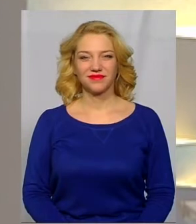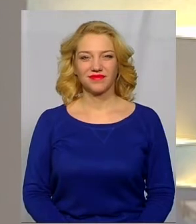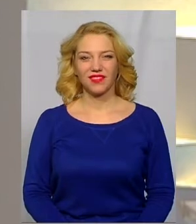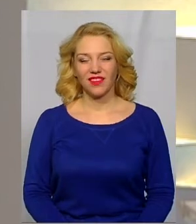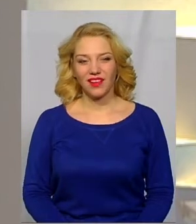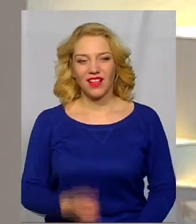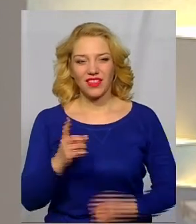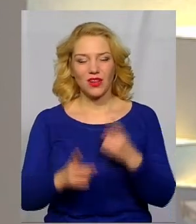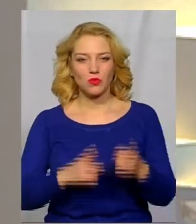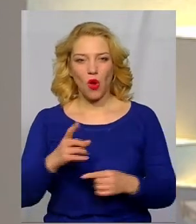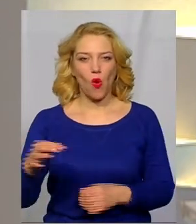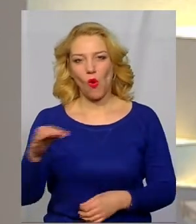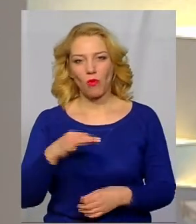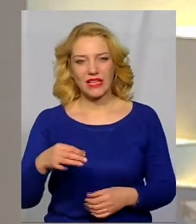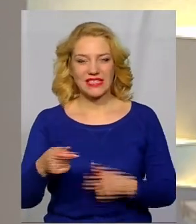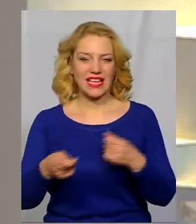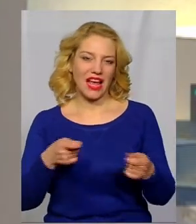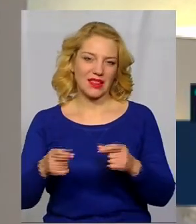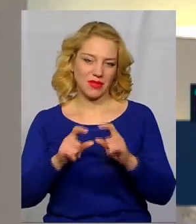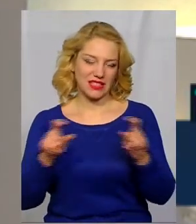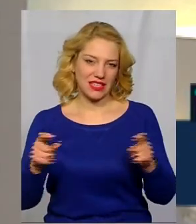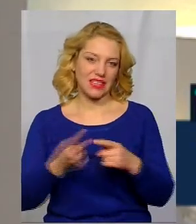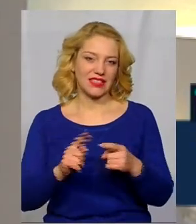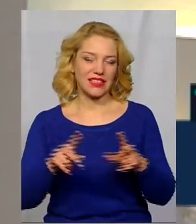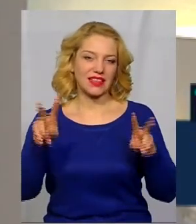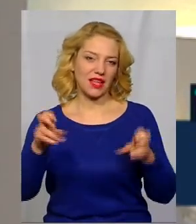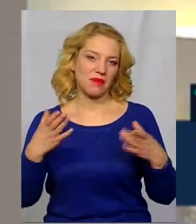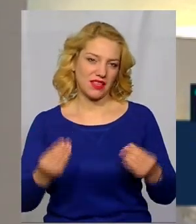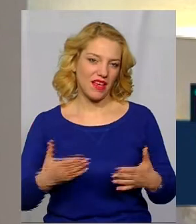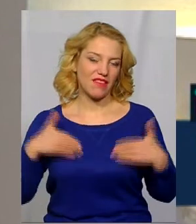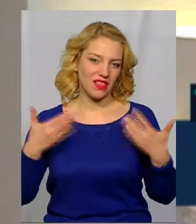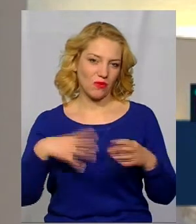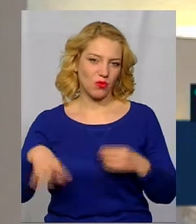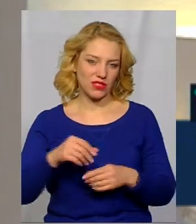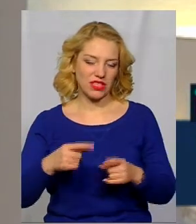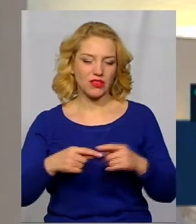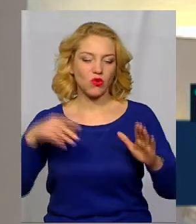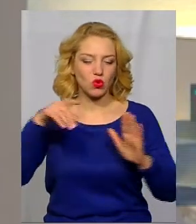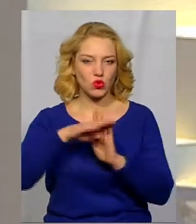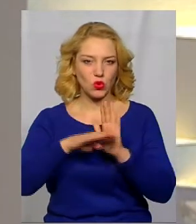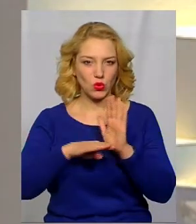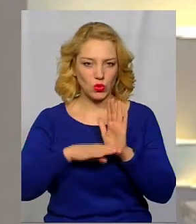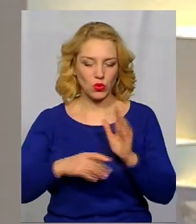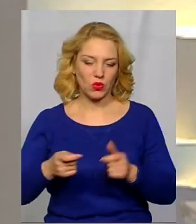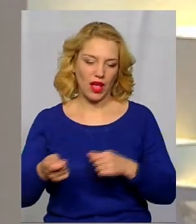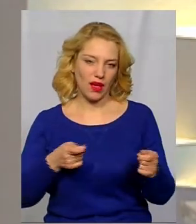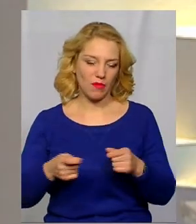Трансформації в обласній адміністрації. Це тема дня. Усіх вітаємо. У структурі апарату обласної державної адміністрації почалися